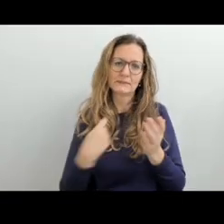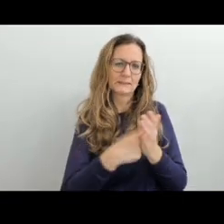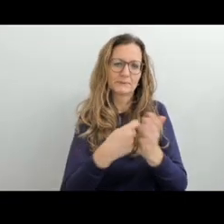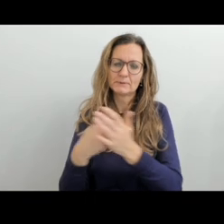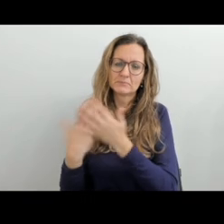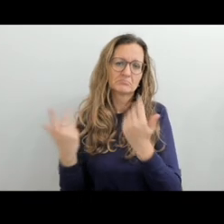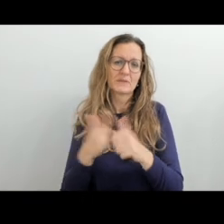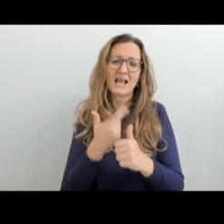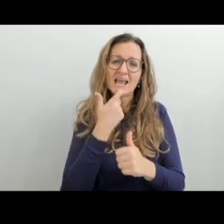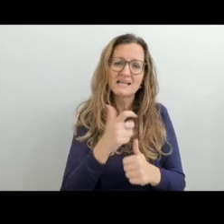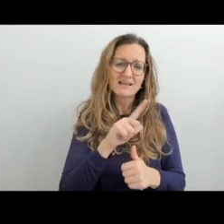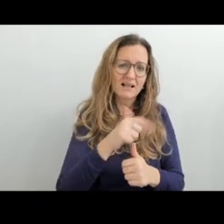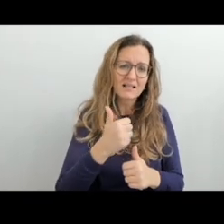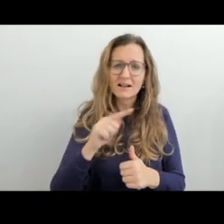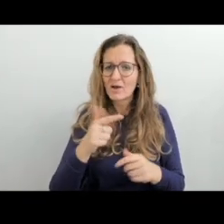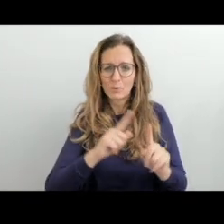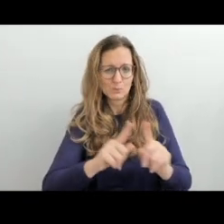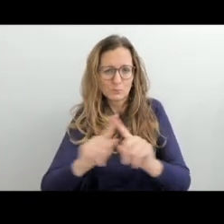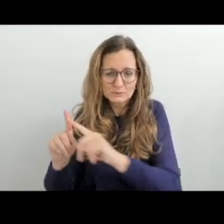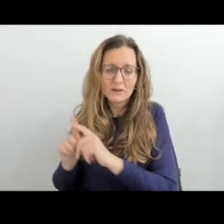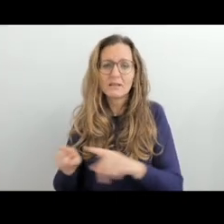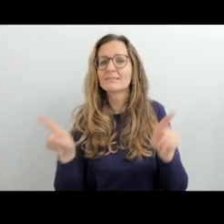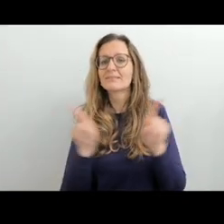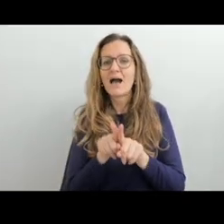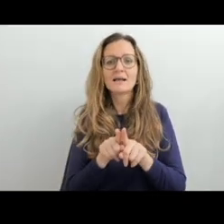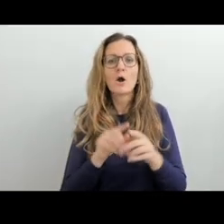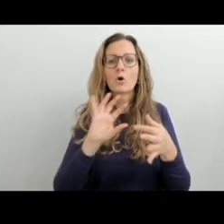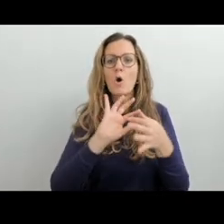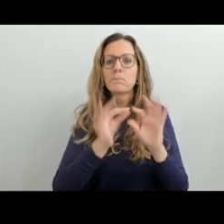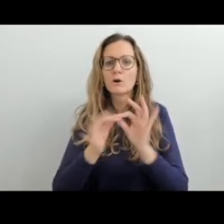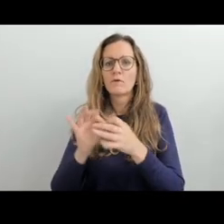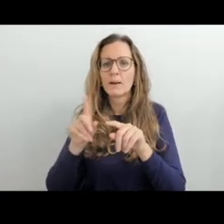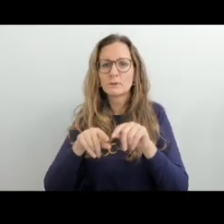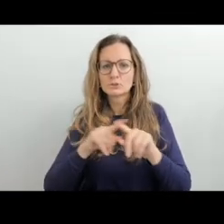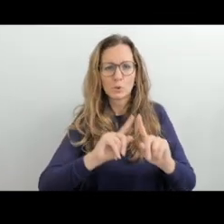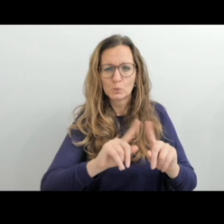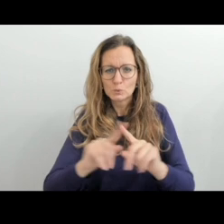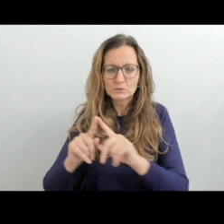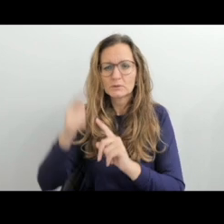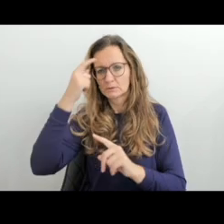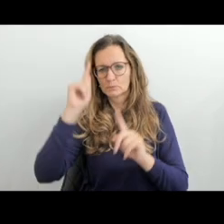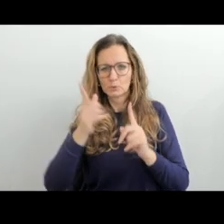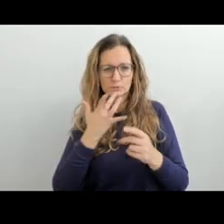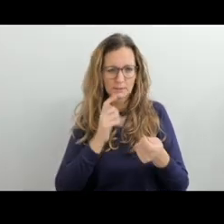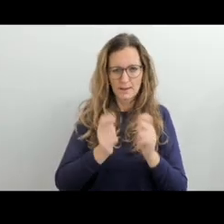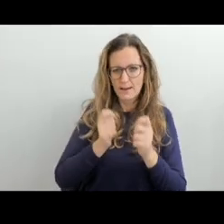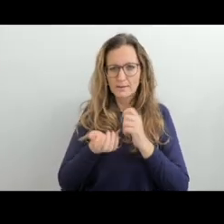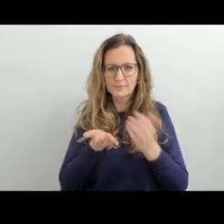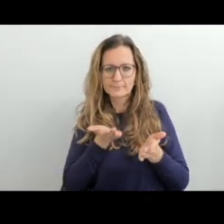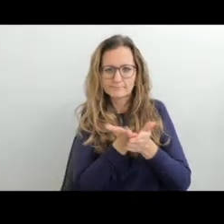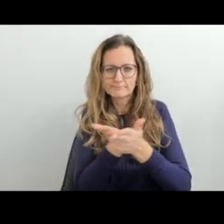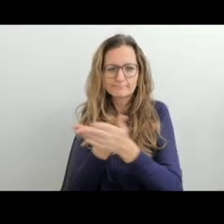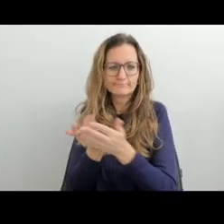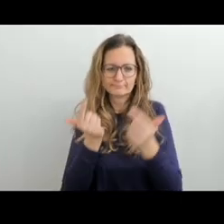zcela homogení. Když jsme mluvili o tom, že žáci vycházejí z různého jazykového prostředí a někteří mají český znakový jazyk jako